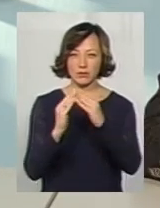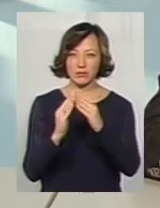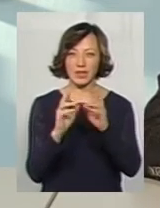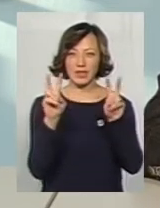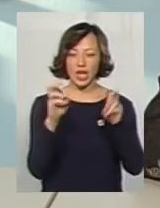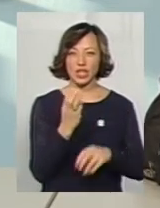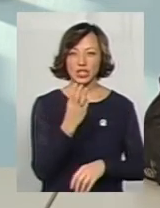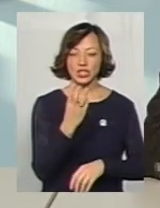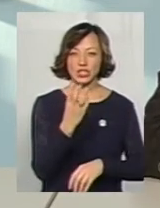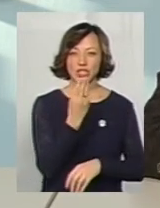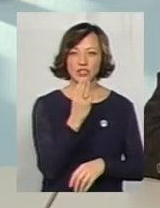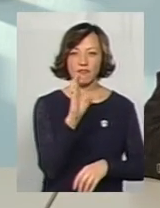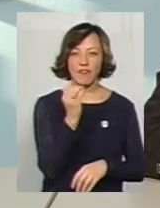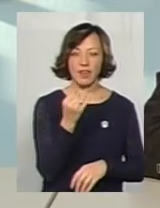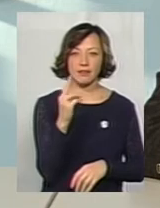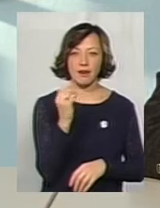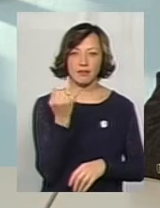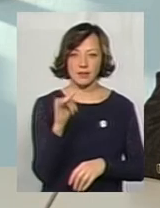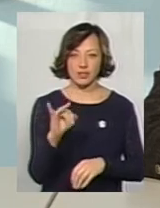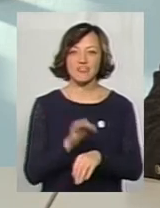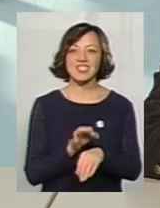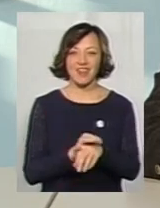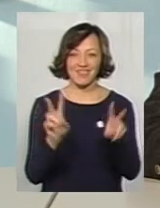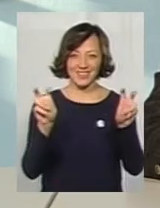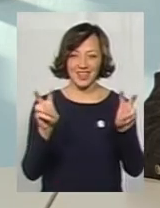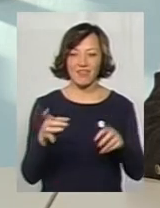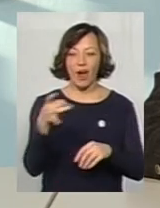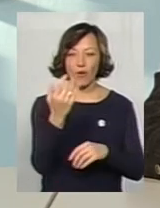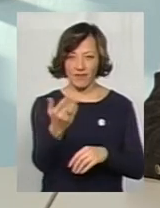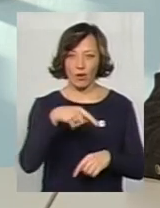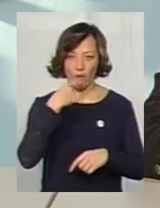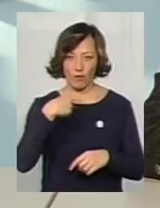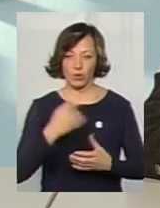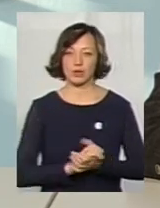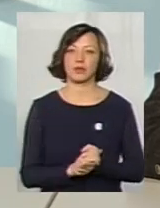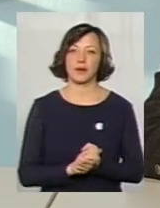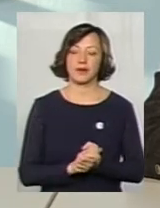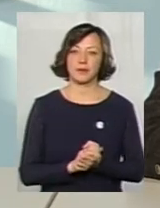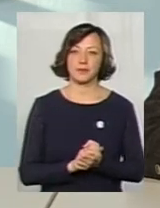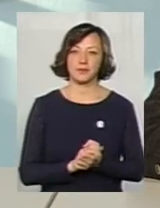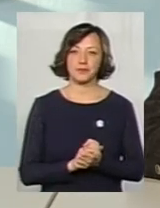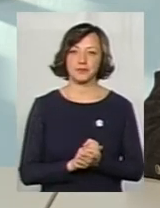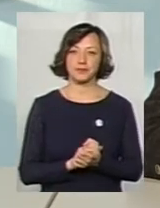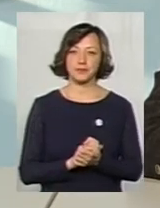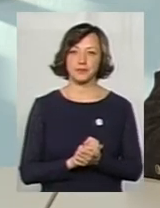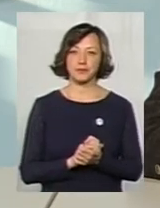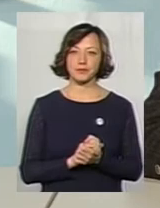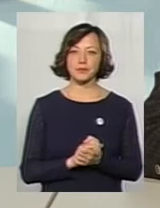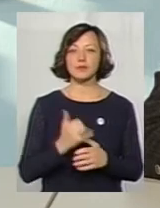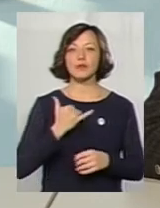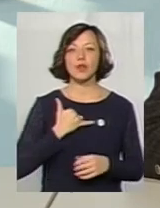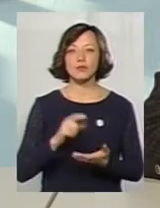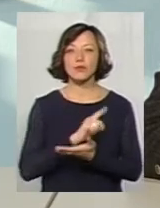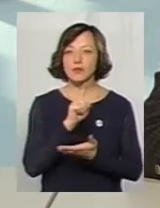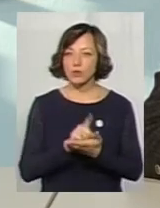частина інших, скажімо, масивів, які от в тому мікрорайоні, про який наш дозвонювач говорив, у нас